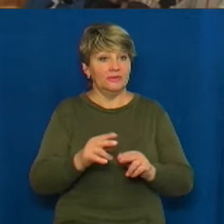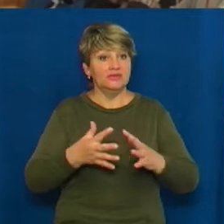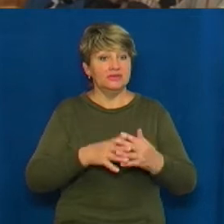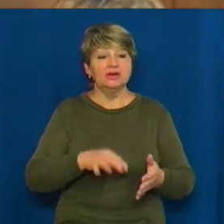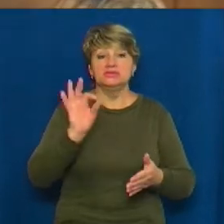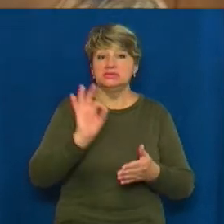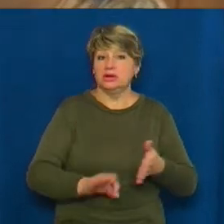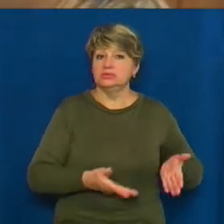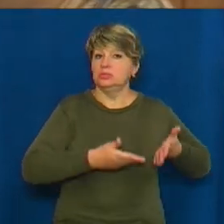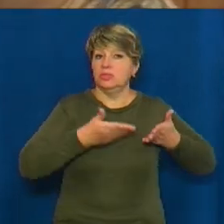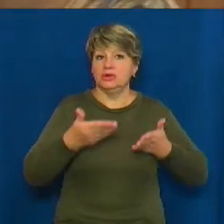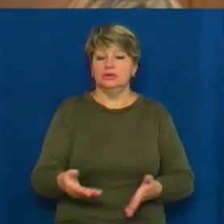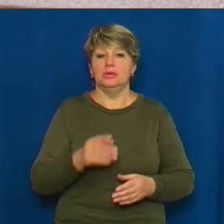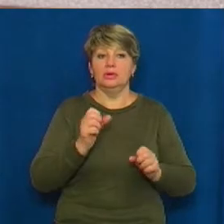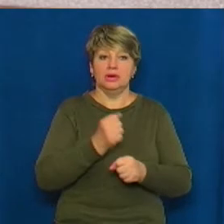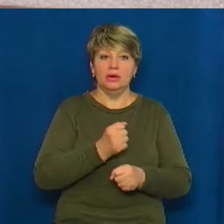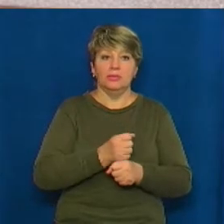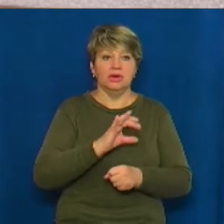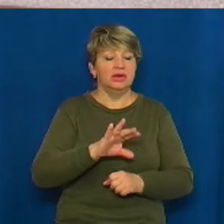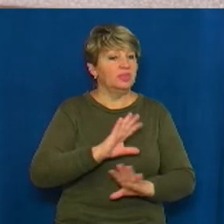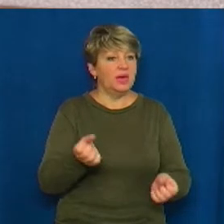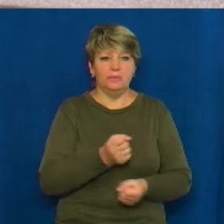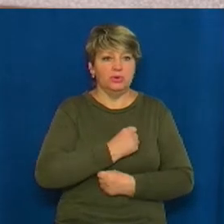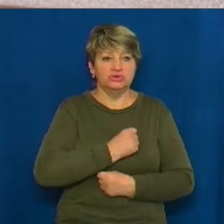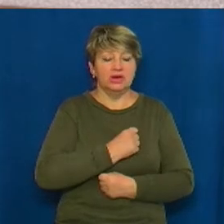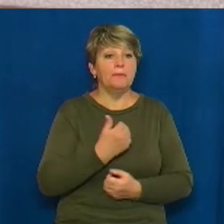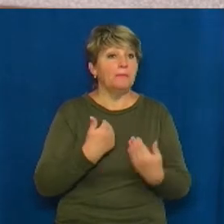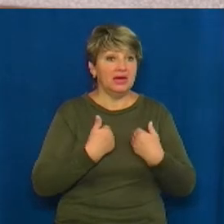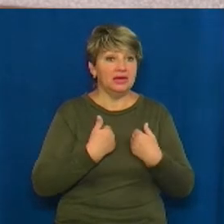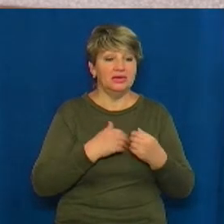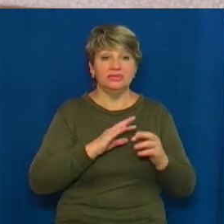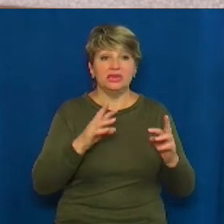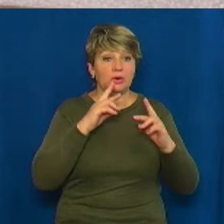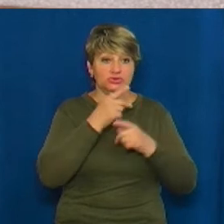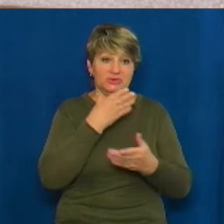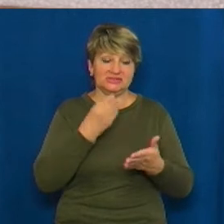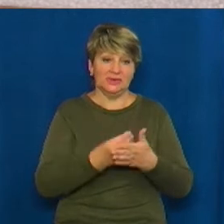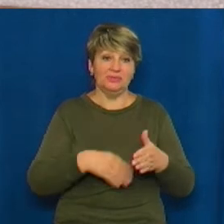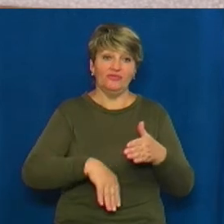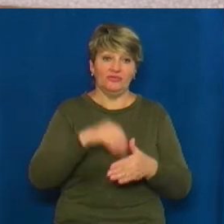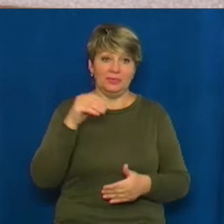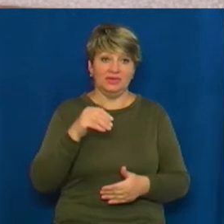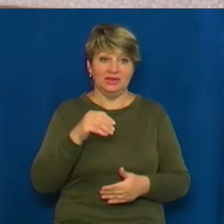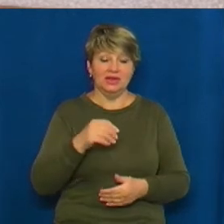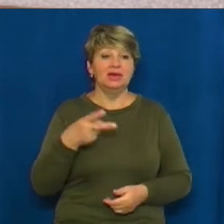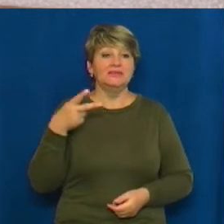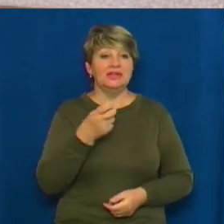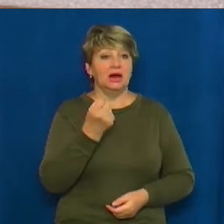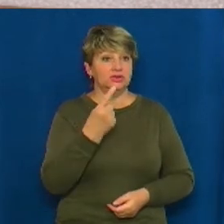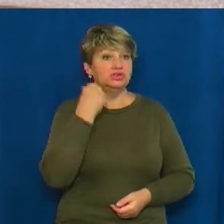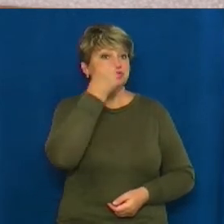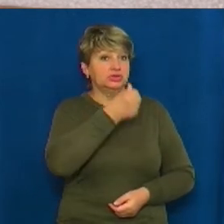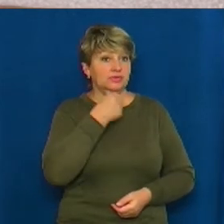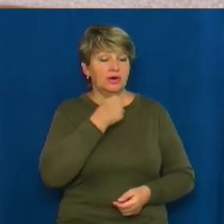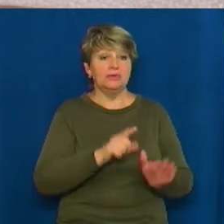працювати і не пошкодувала про вибір. І ви знаєте, ми не помилилися в своєму виборі. Тому що з 2011 року,